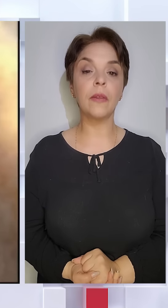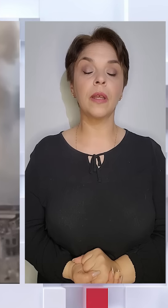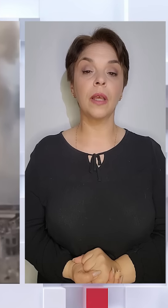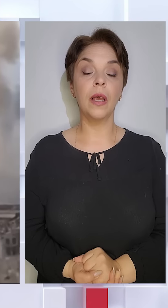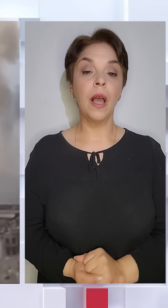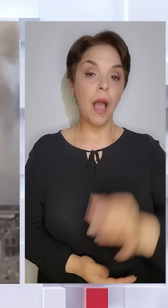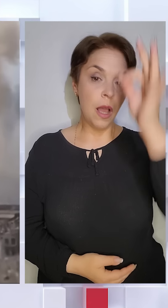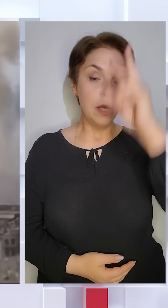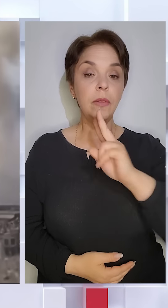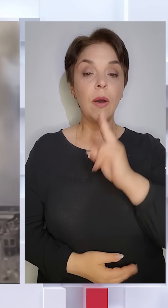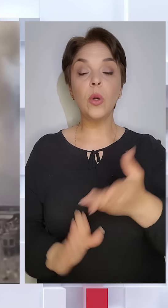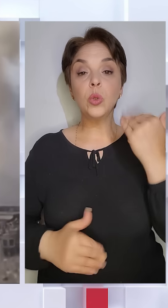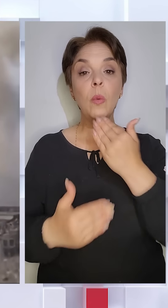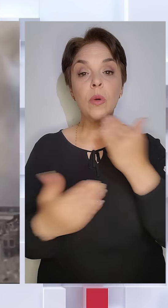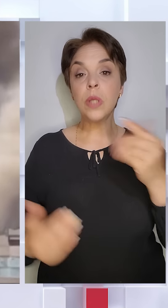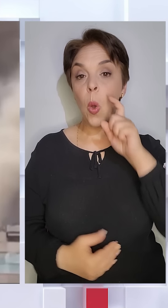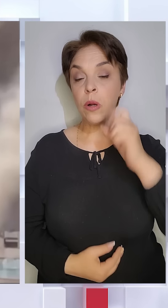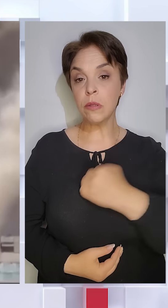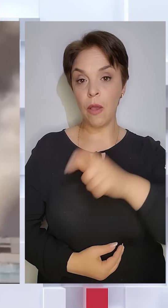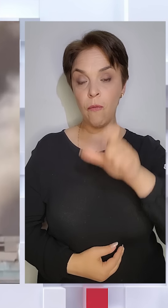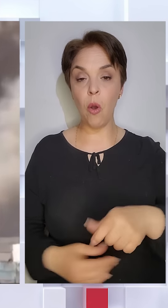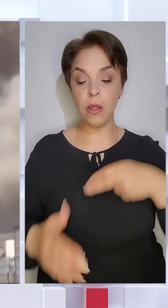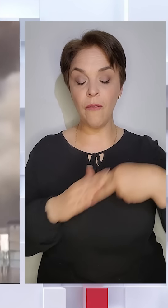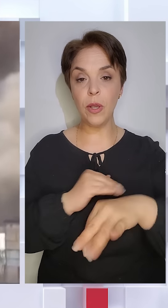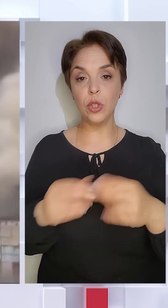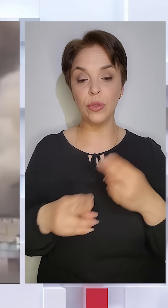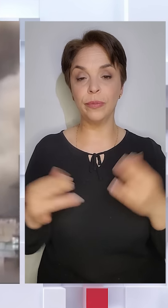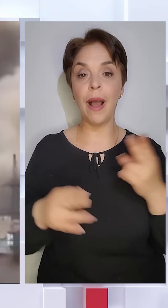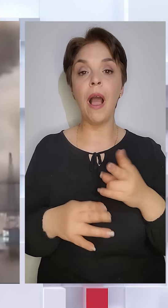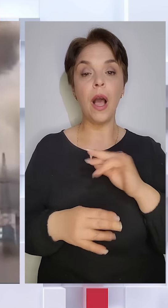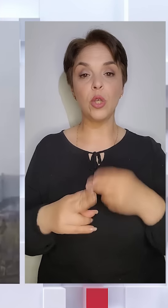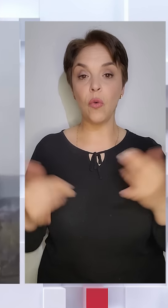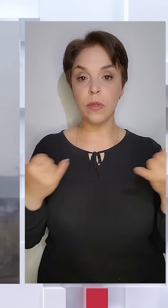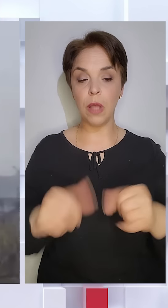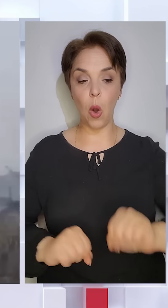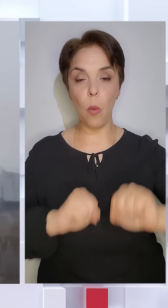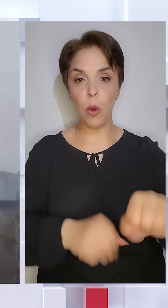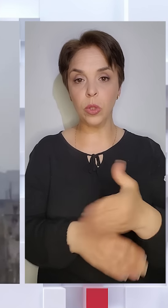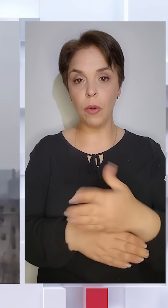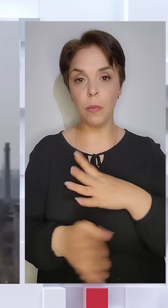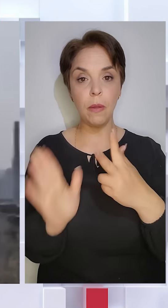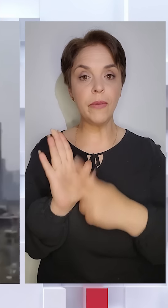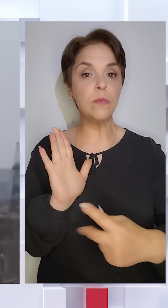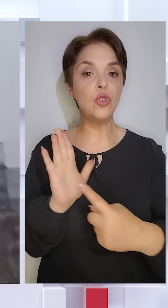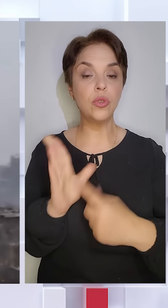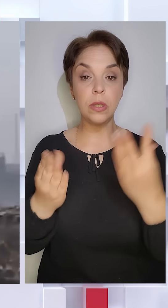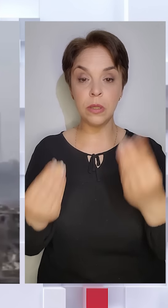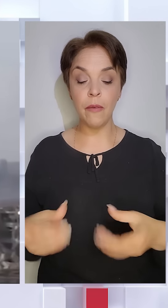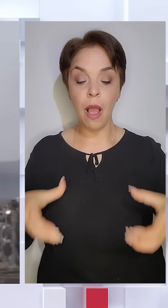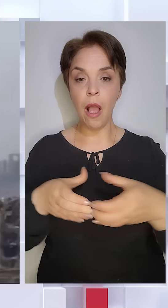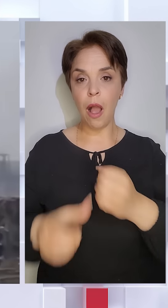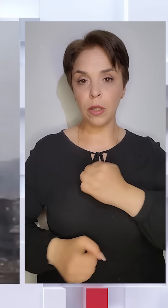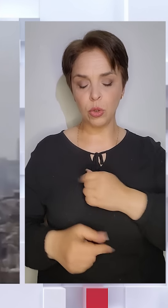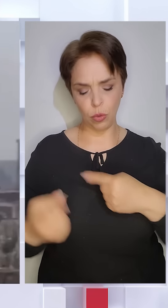Рівно два роки тому останній український воїн вийшов з Азовсталі. Оборона Маріуполя тривала 86 днів. Гарнізон